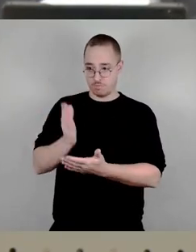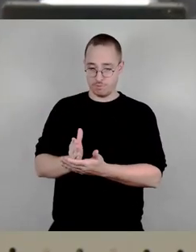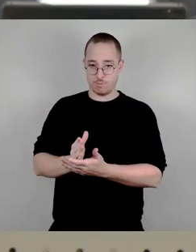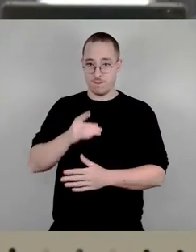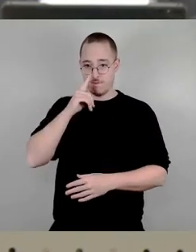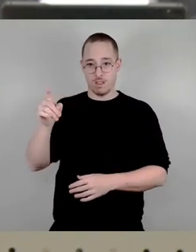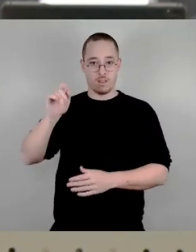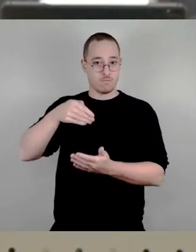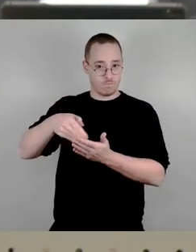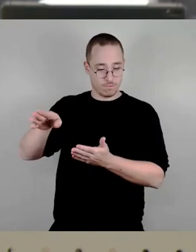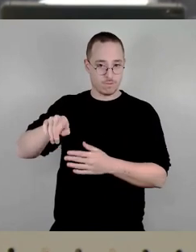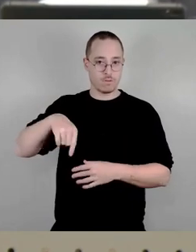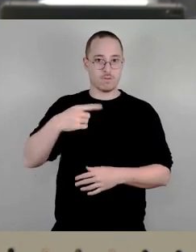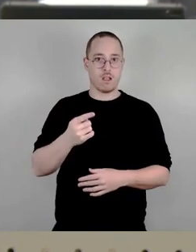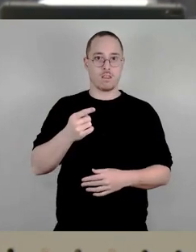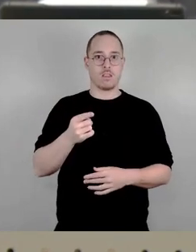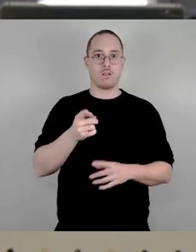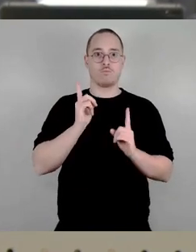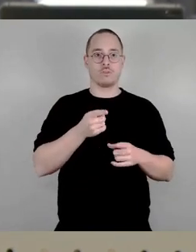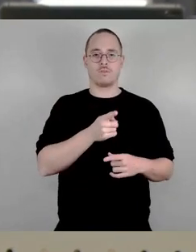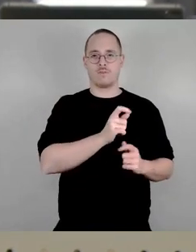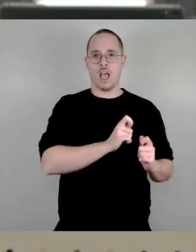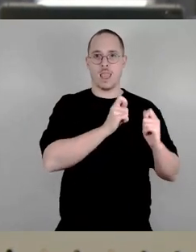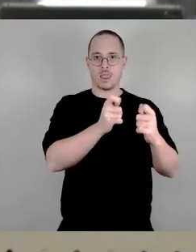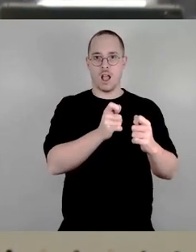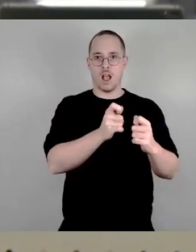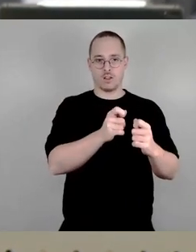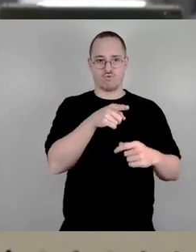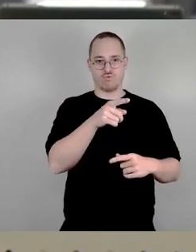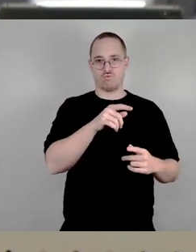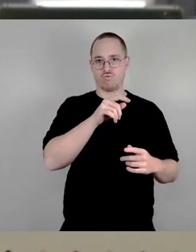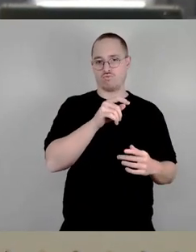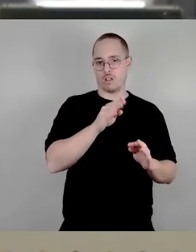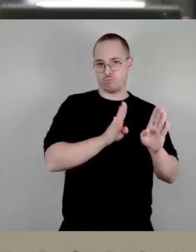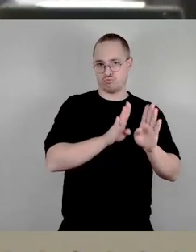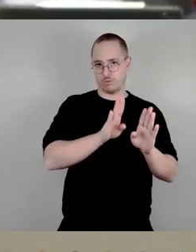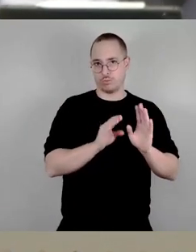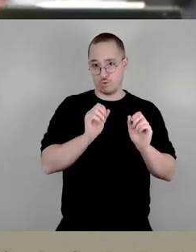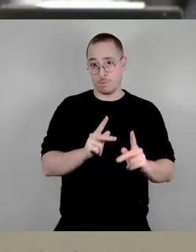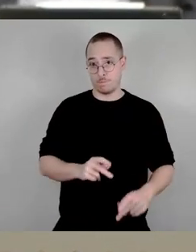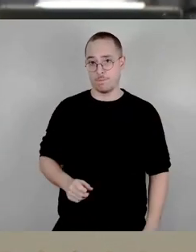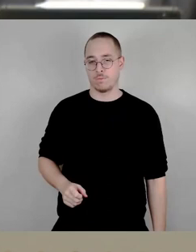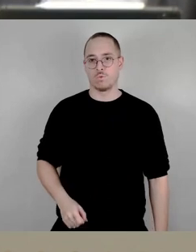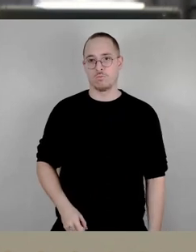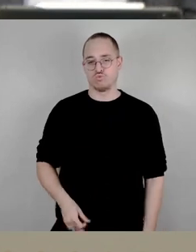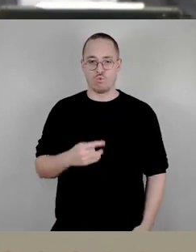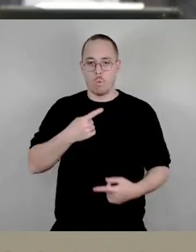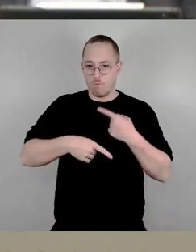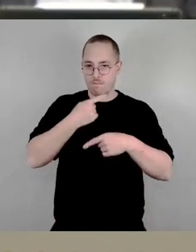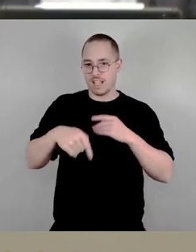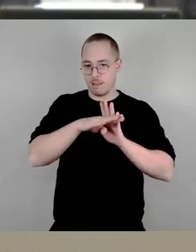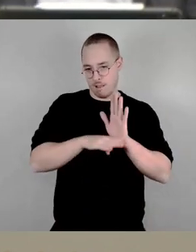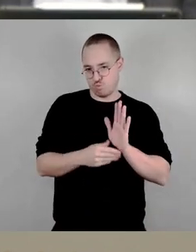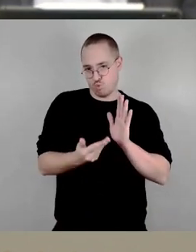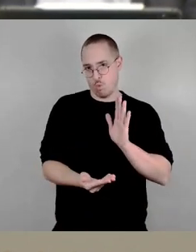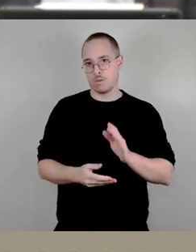den Ausschussbericht, sondern würde ich dann über den Antrag abstimmen, nur damit wir die Verfahrensregeln vorher besprochen haben. Wer für den